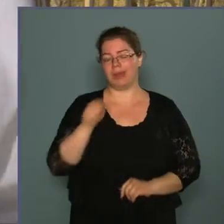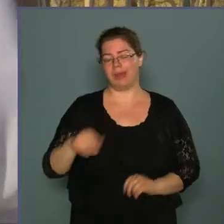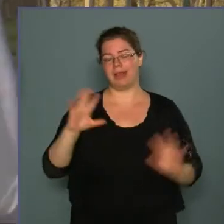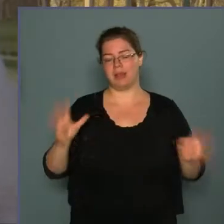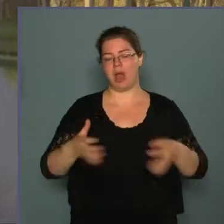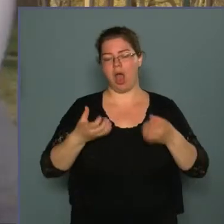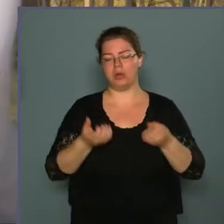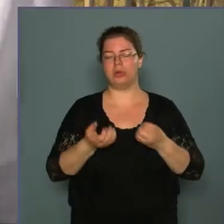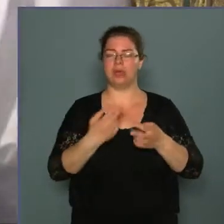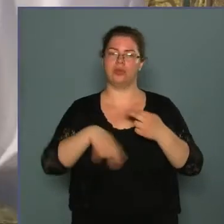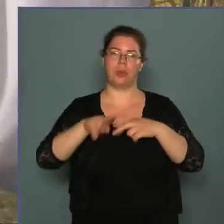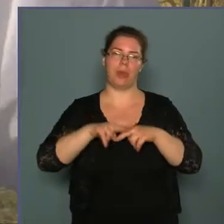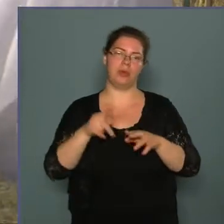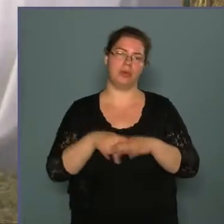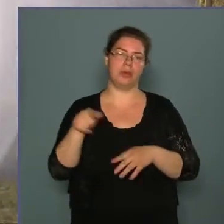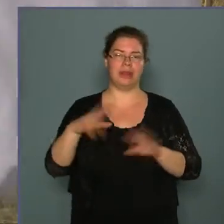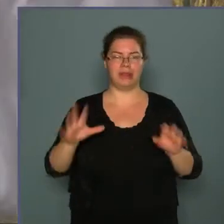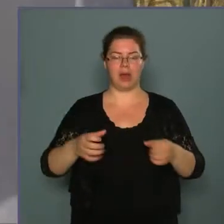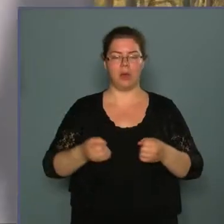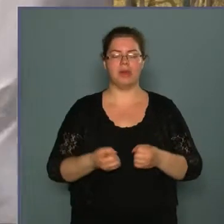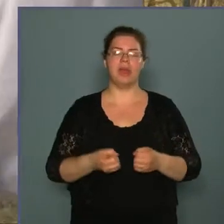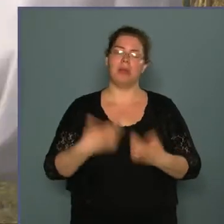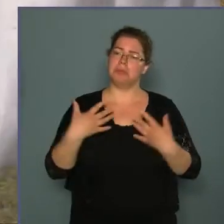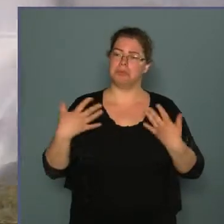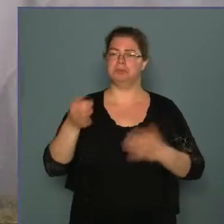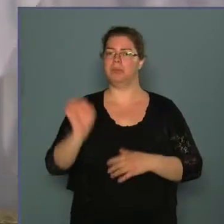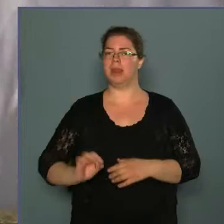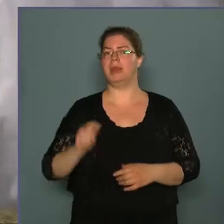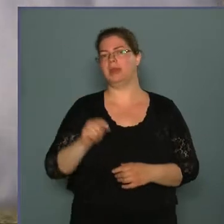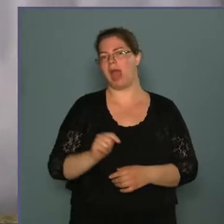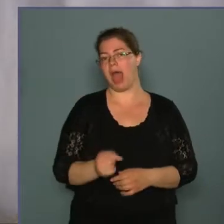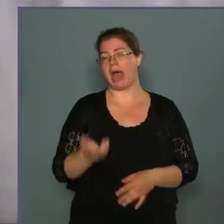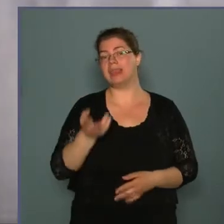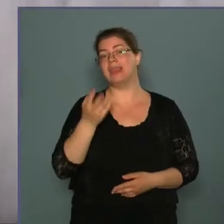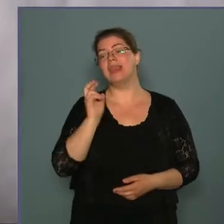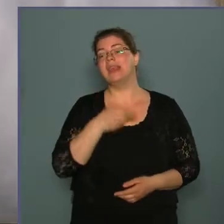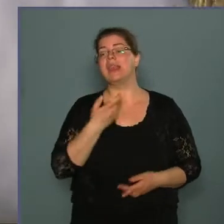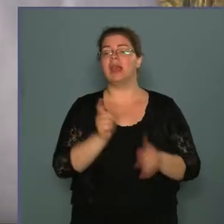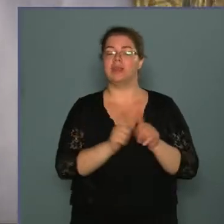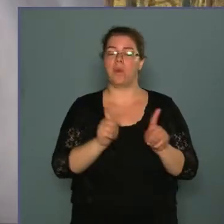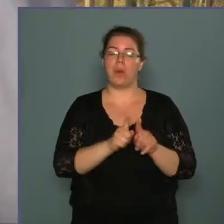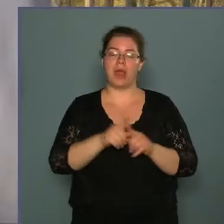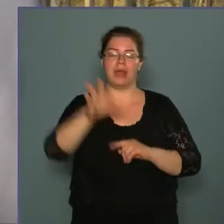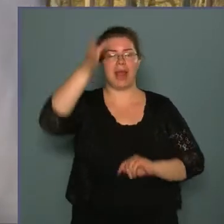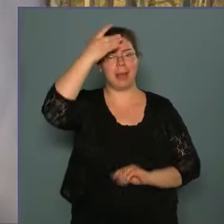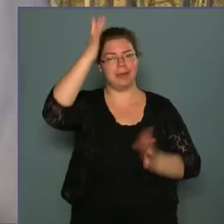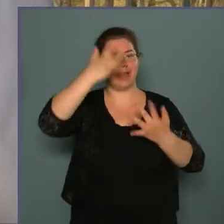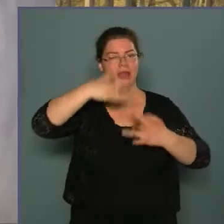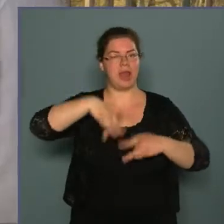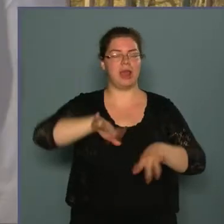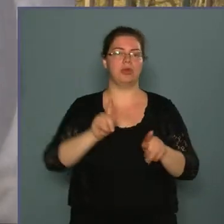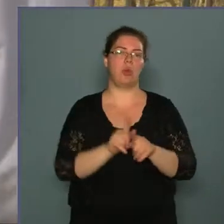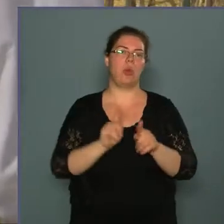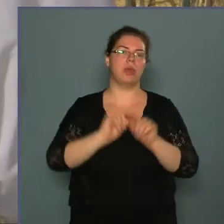alkotást többek között létrehozni, egy jelentős pillanata ez, hiszen egy olyan emlékhelyet, egy